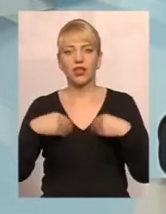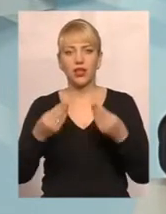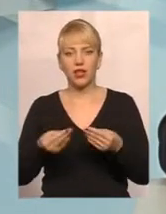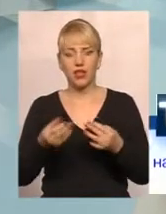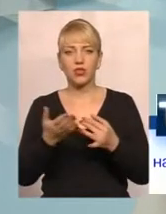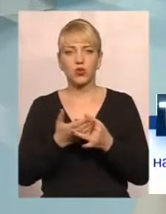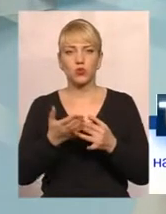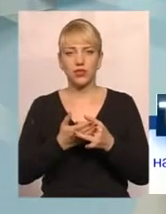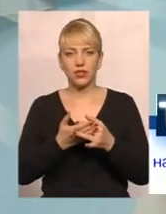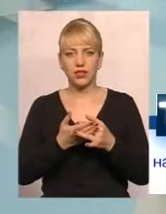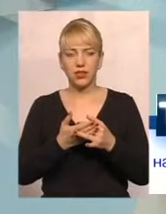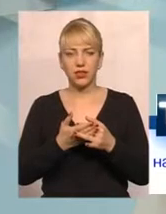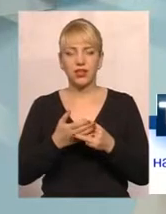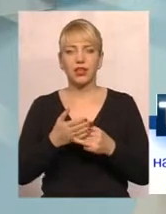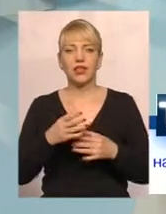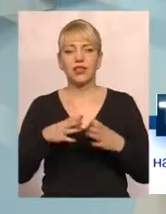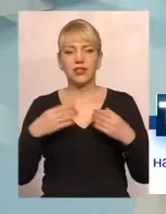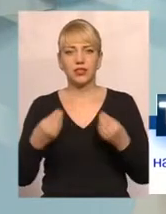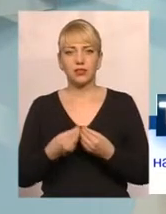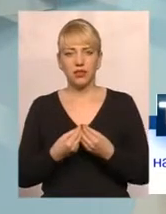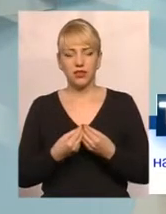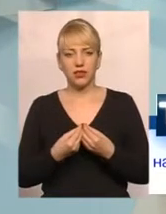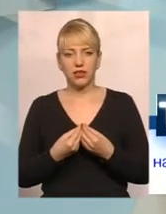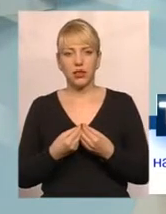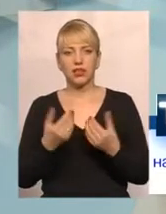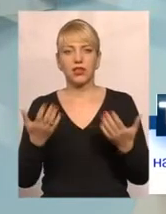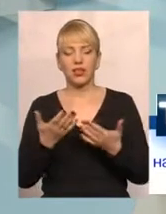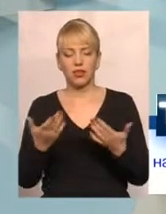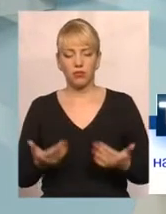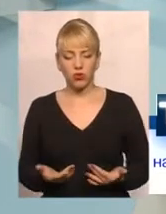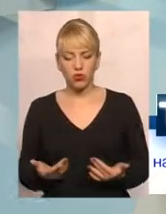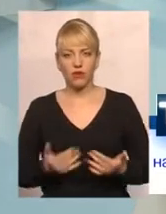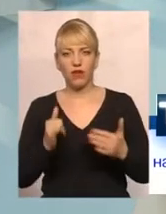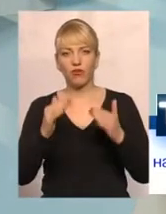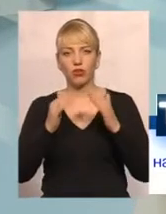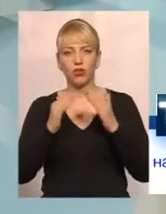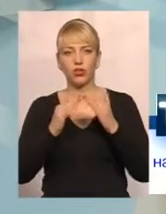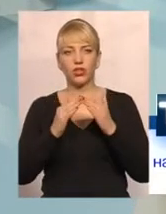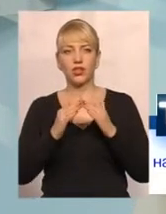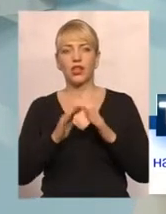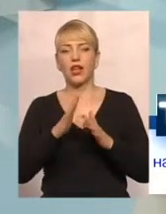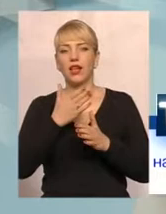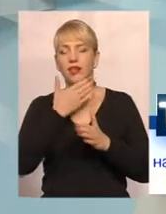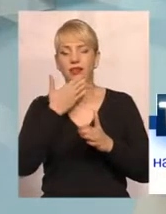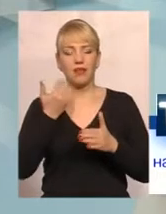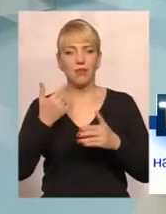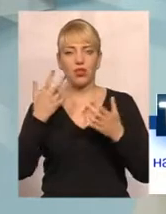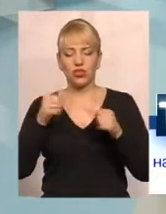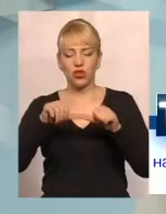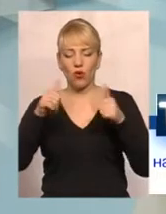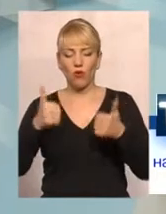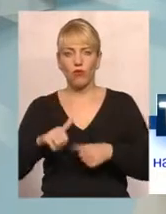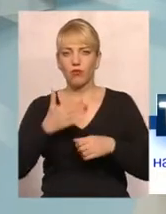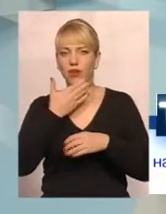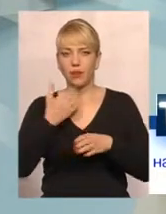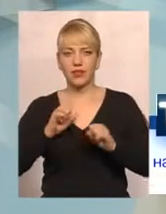субсидії сім'ї, яка проживає в будинку, який не оформлений, не зданий в експлуатацію, правильно